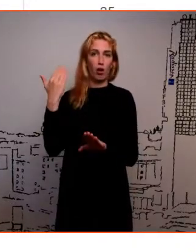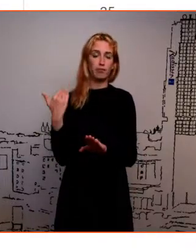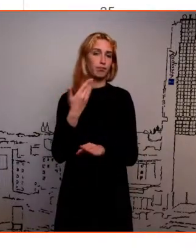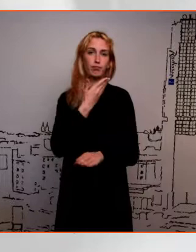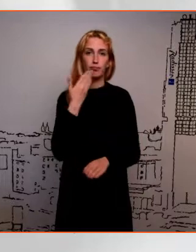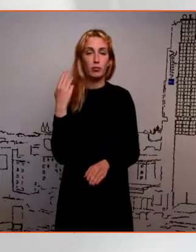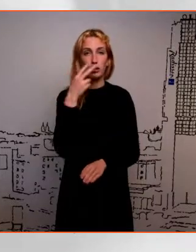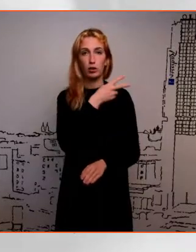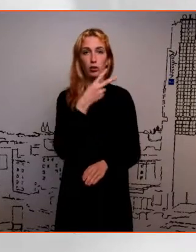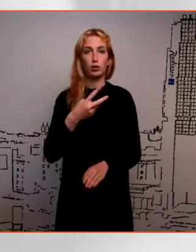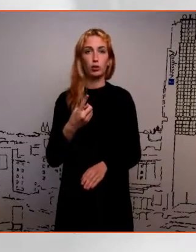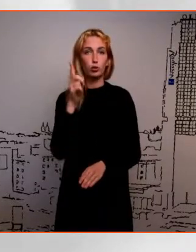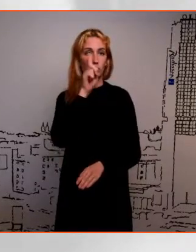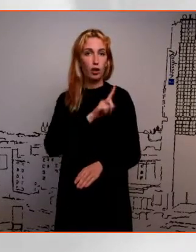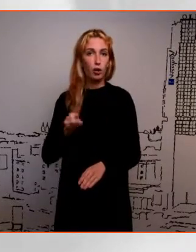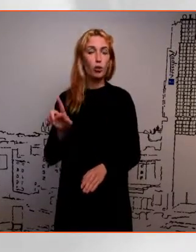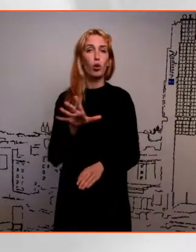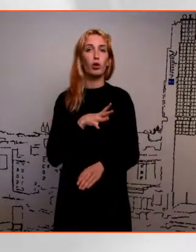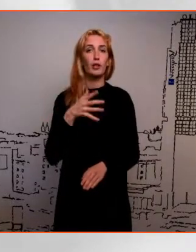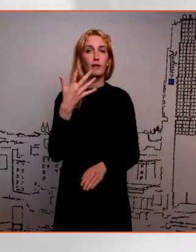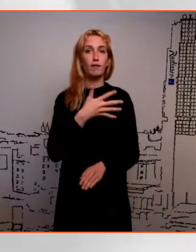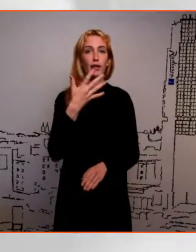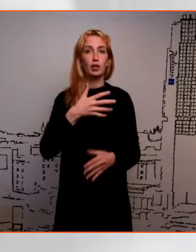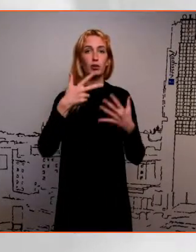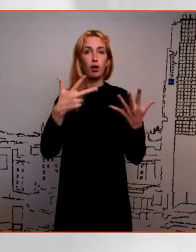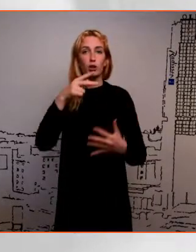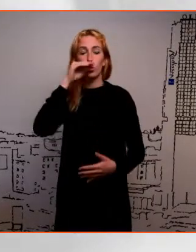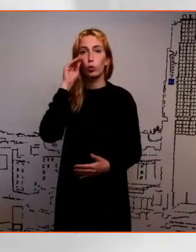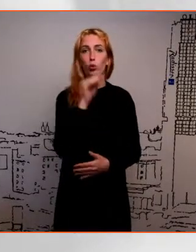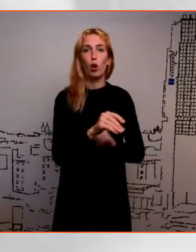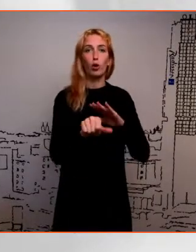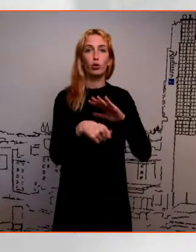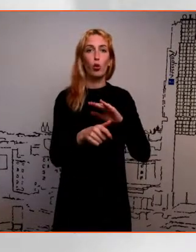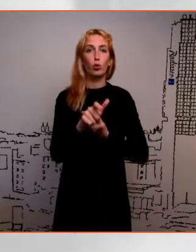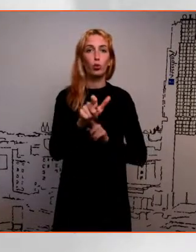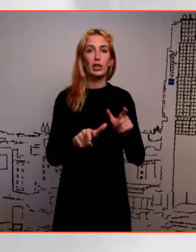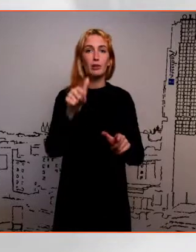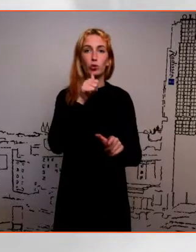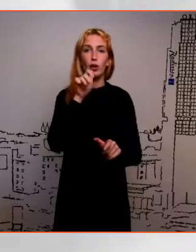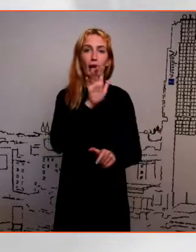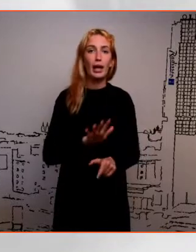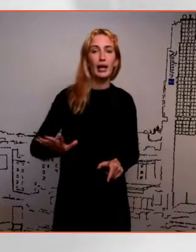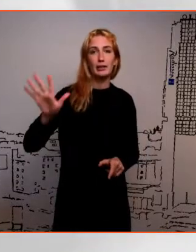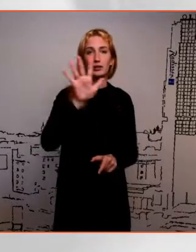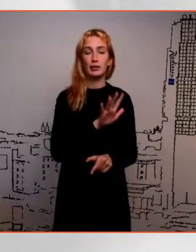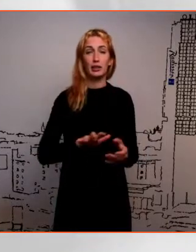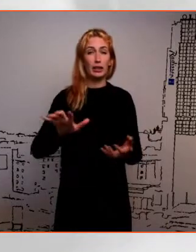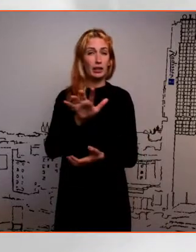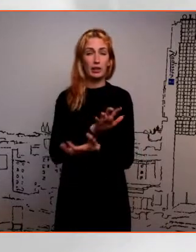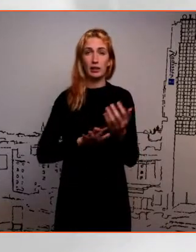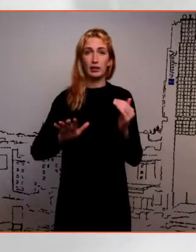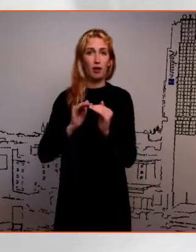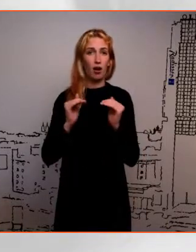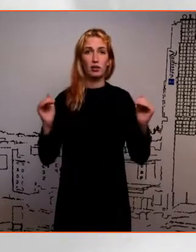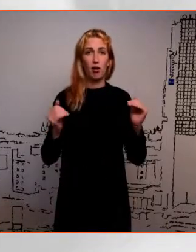21. jaanuaris oli meil kogu nii 58 000 töötud arvel üle Eesti tohutu kriisitase või see halb kriisitase